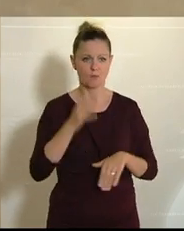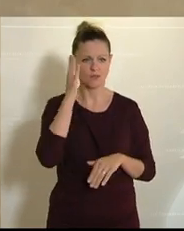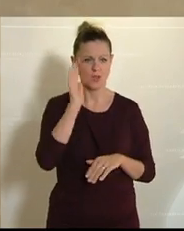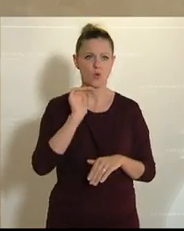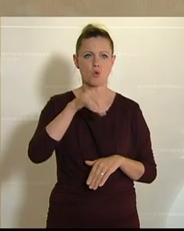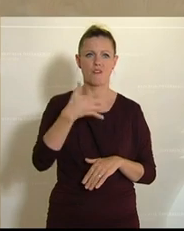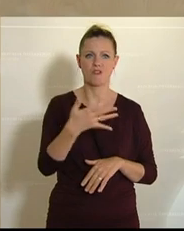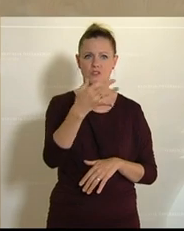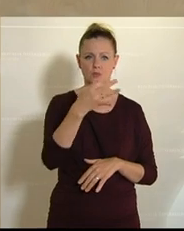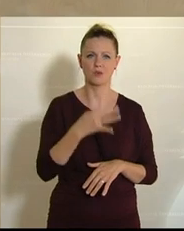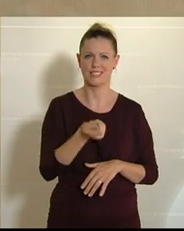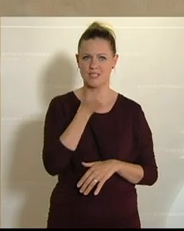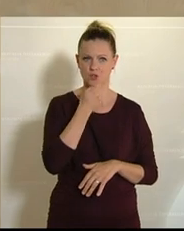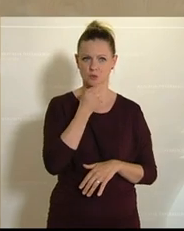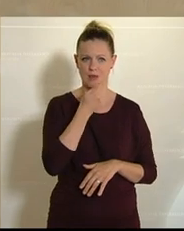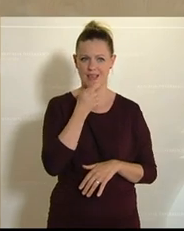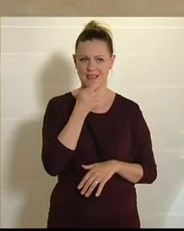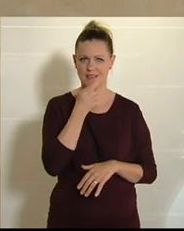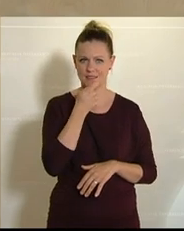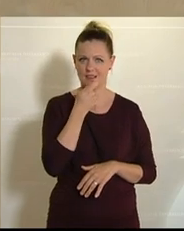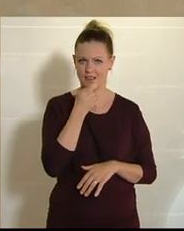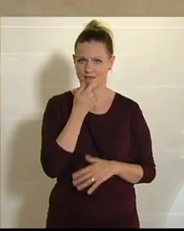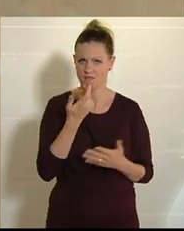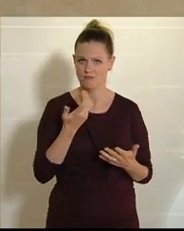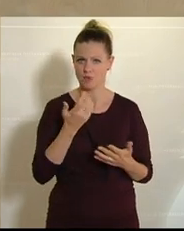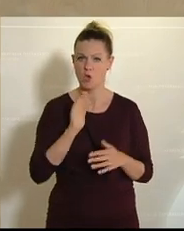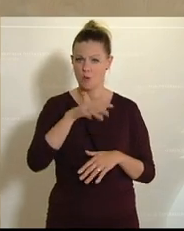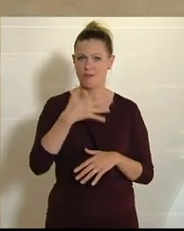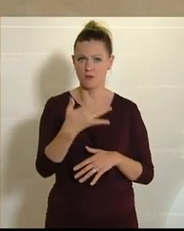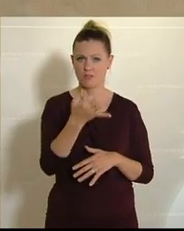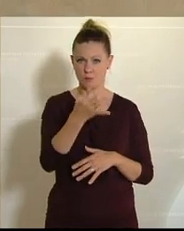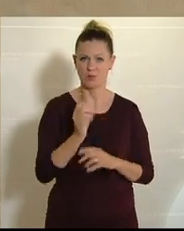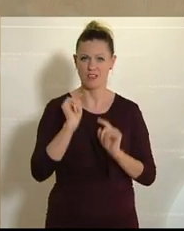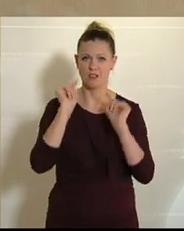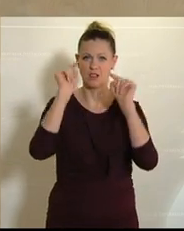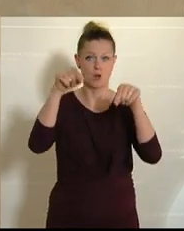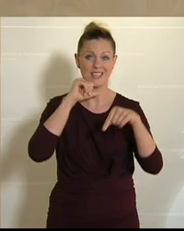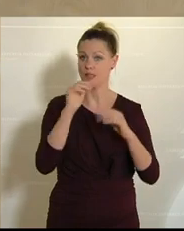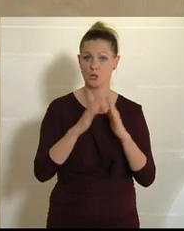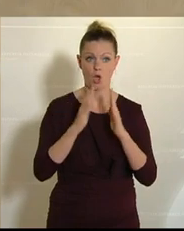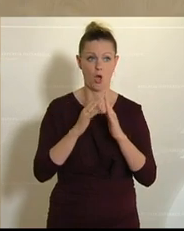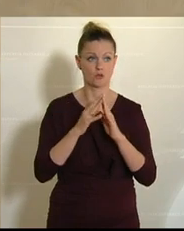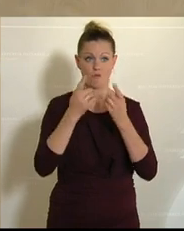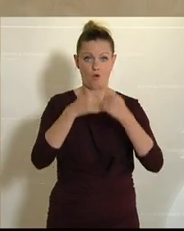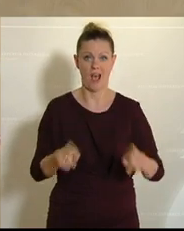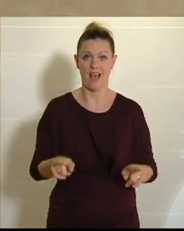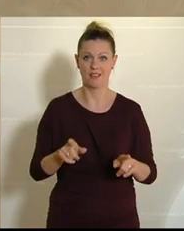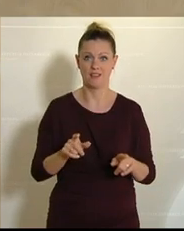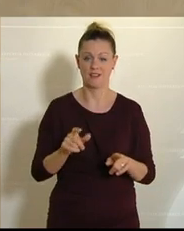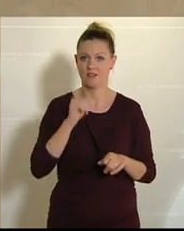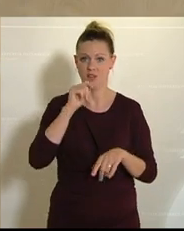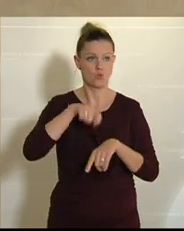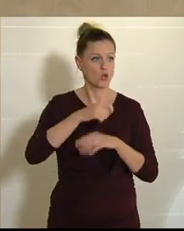Prozent der Speisen, die überhaupt zu sich genommen werden, eben im Außerhaus zu sich genommen werden und nicht in Küchen.